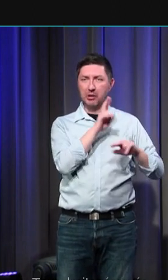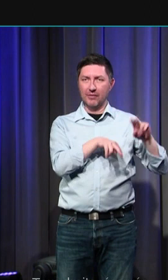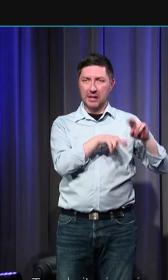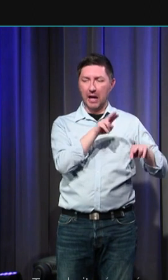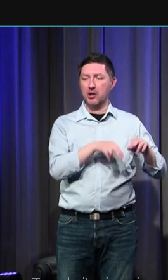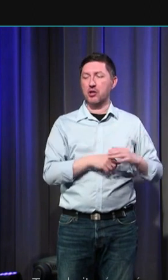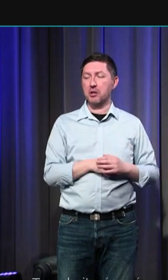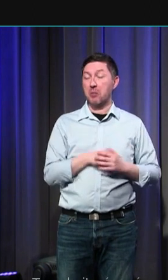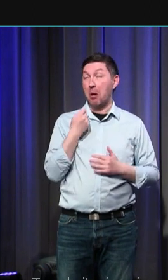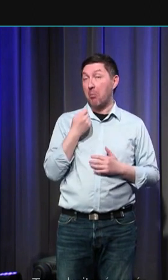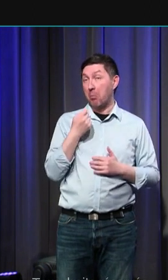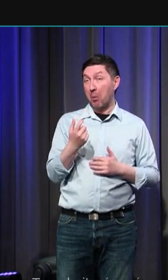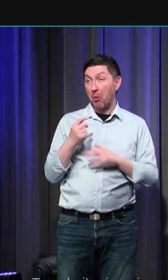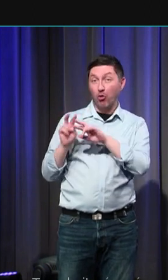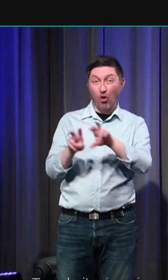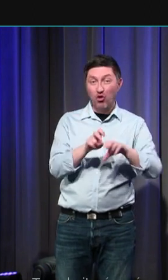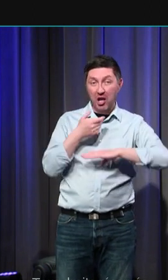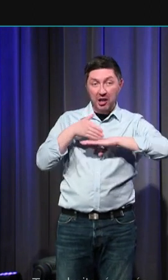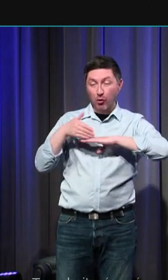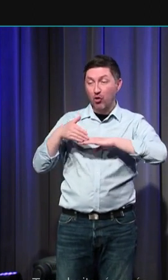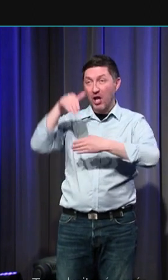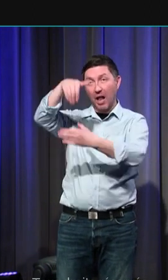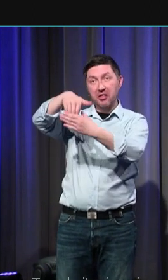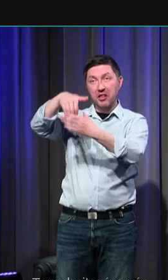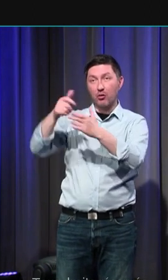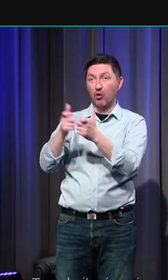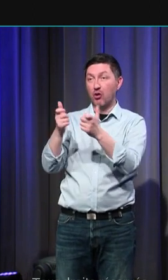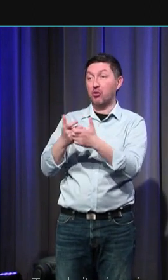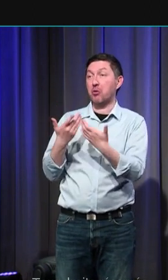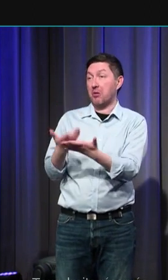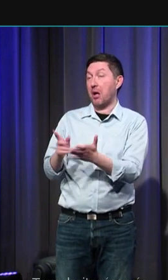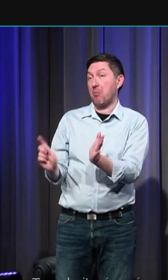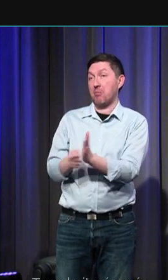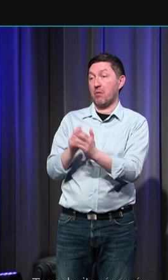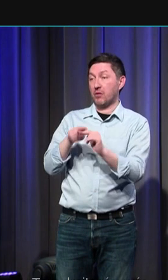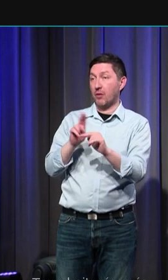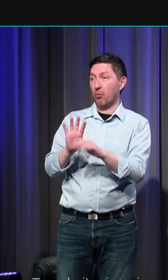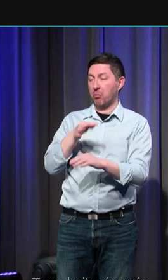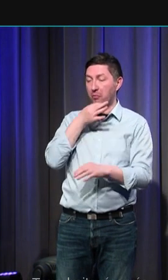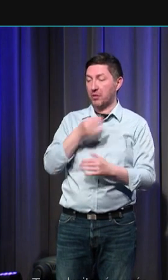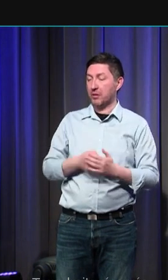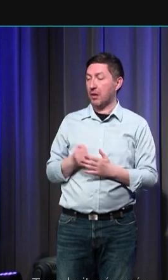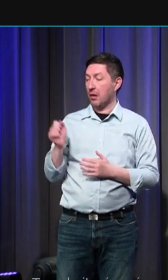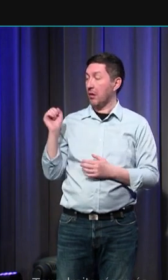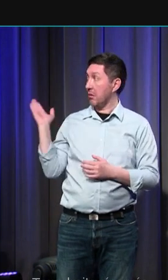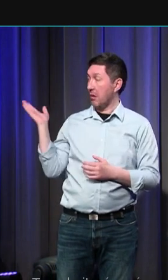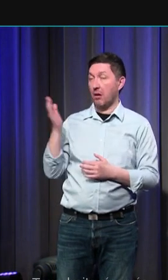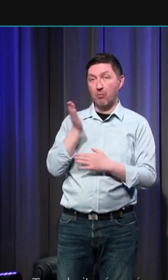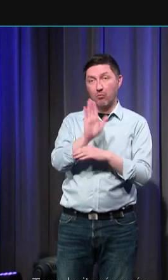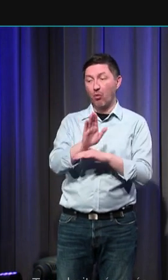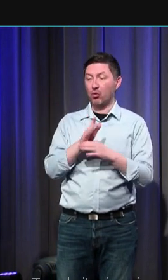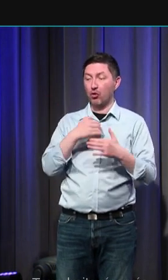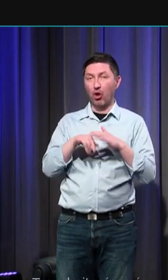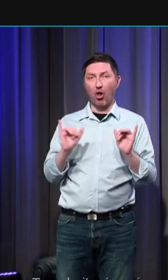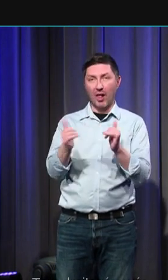mais très peu d'investigation avait été faite à l'intérieur de ce château vous avez ici la fouille qui commence dans la cour castrale